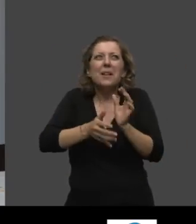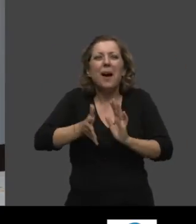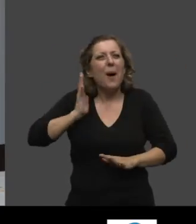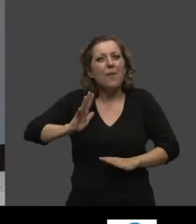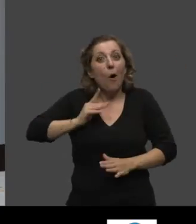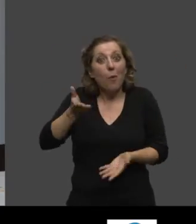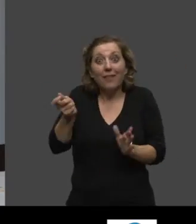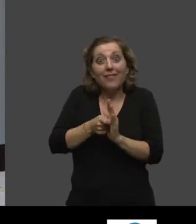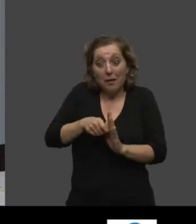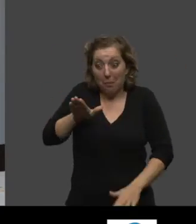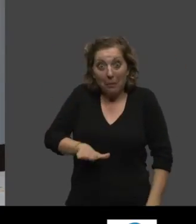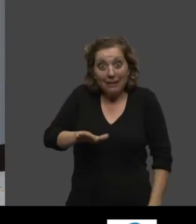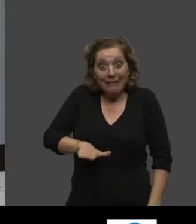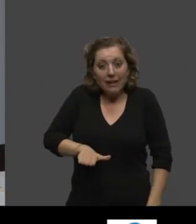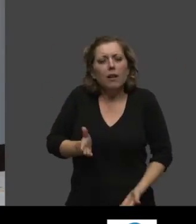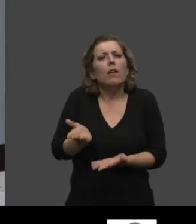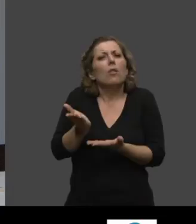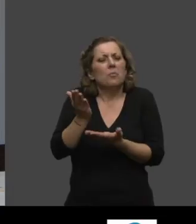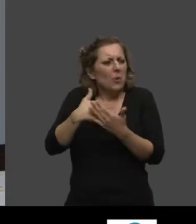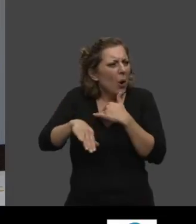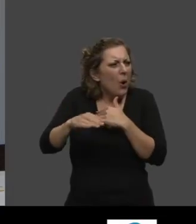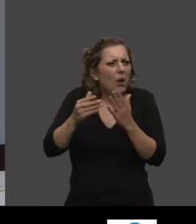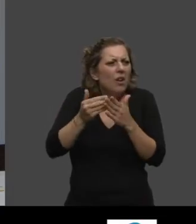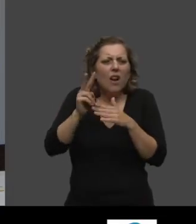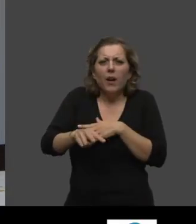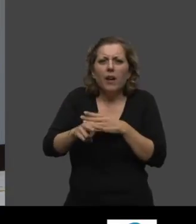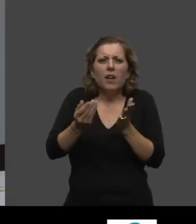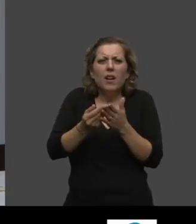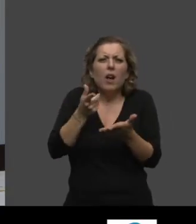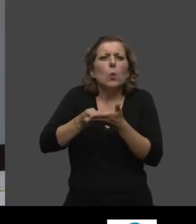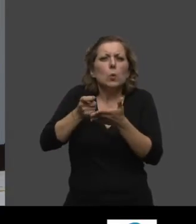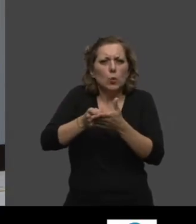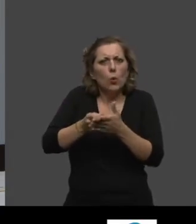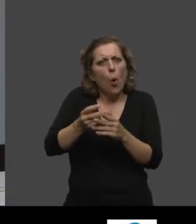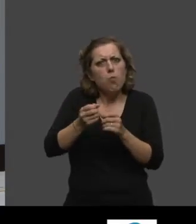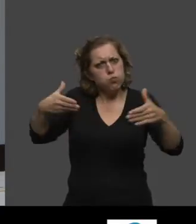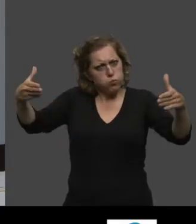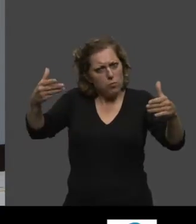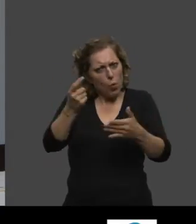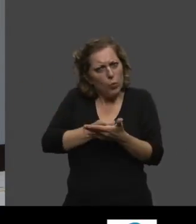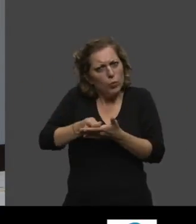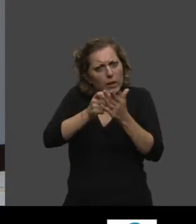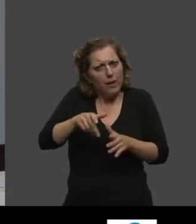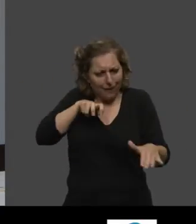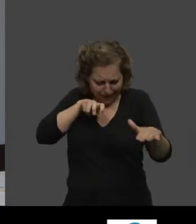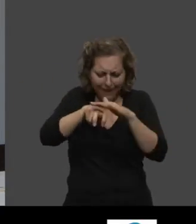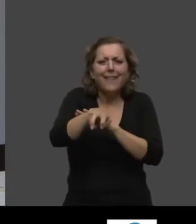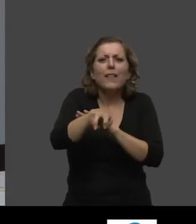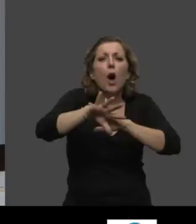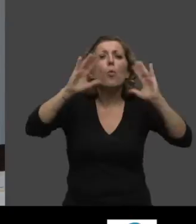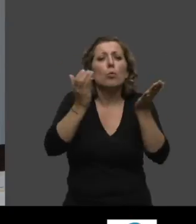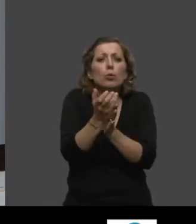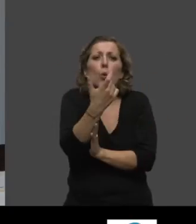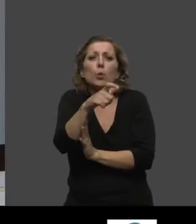j'étais enfant, dans la plus grande épicerie du moment, on trouvait à peu près 200